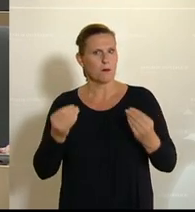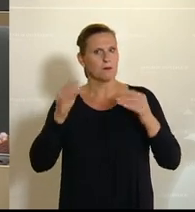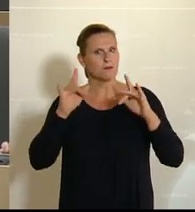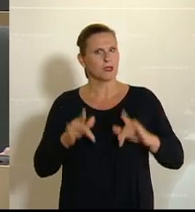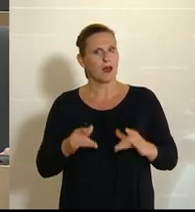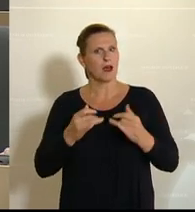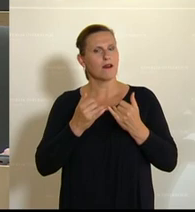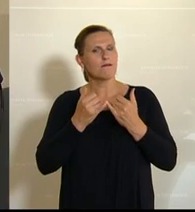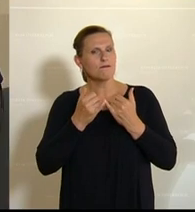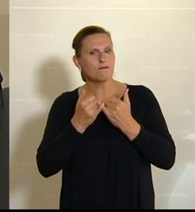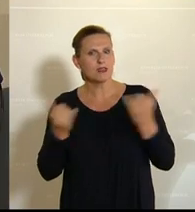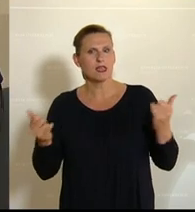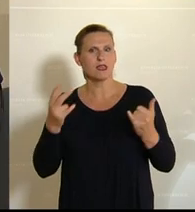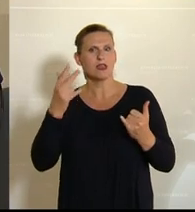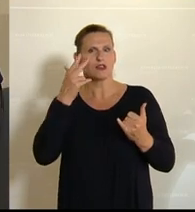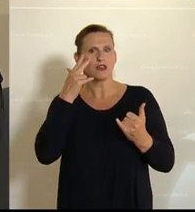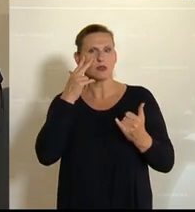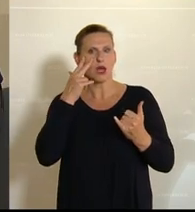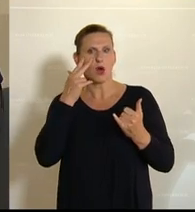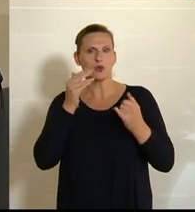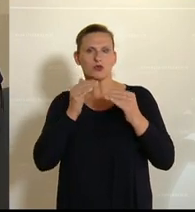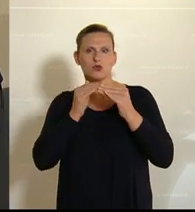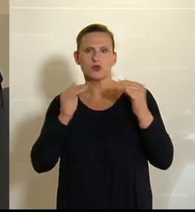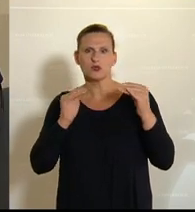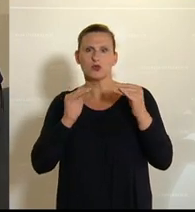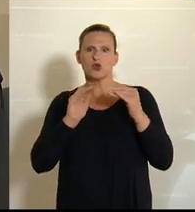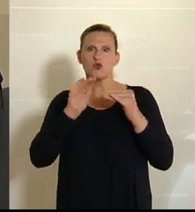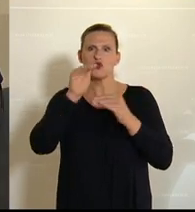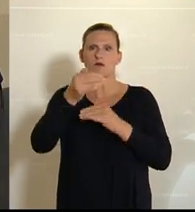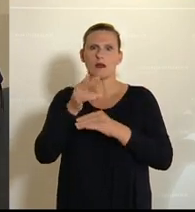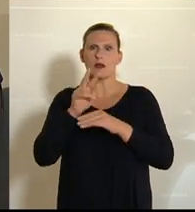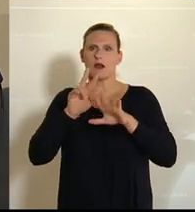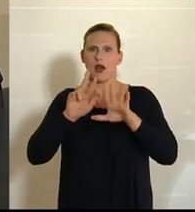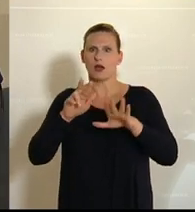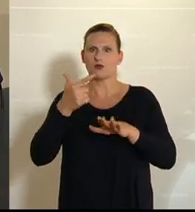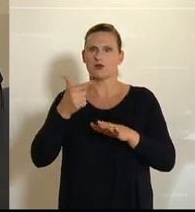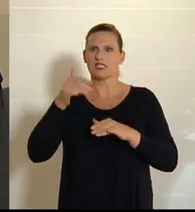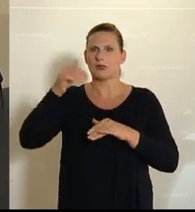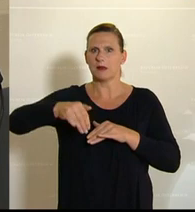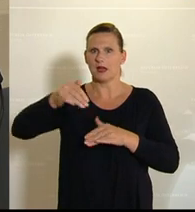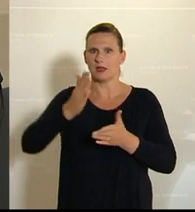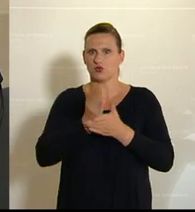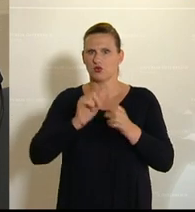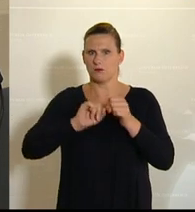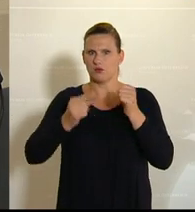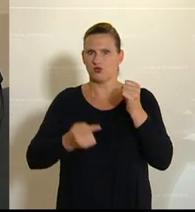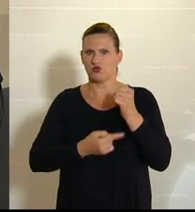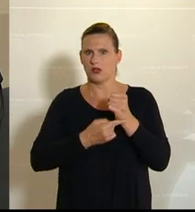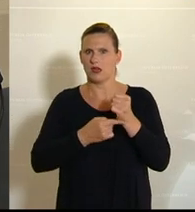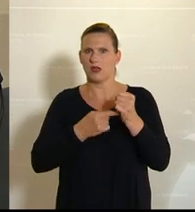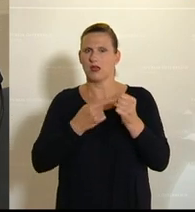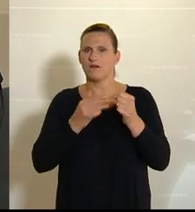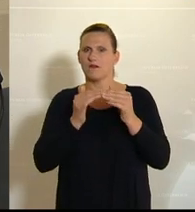welcher Weise die Überschreitungsmöglichkeit von 28 Milliarden, die ja bereits bisher im Budgetvorschlag drinnen stand, in welchem